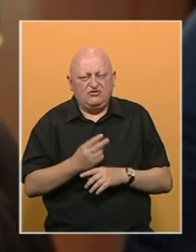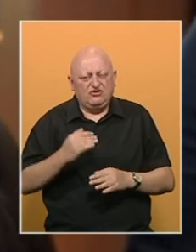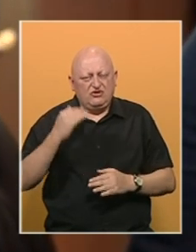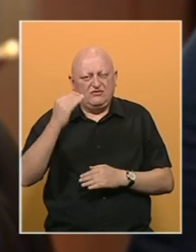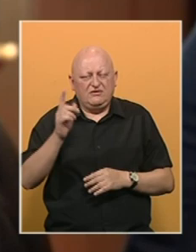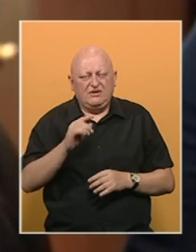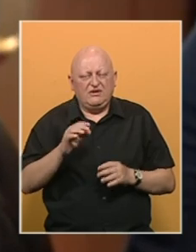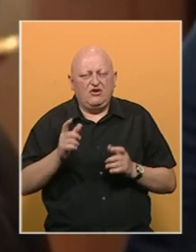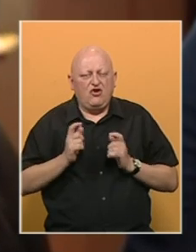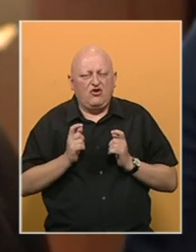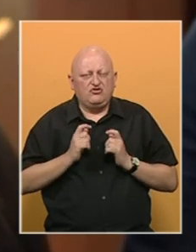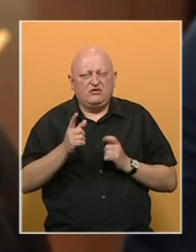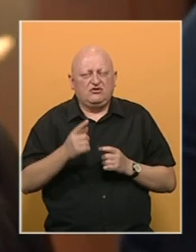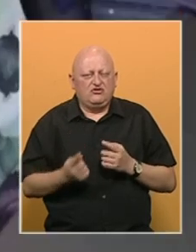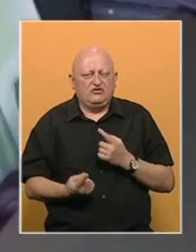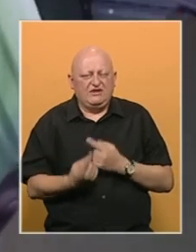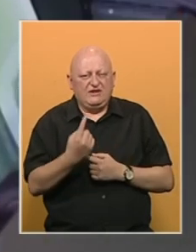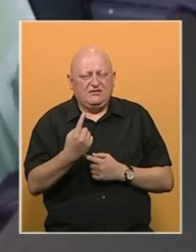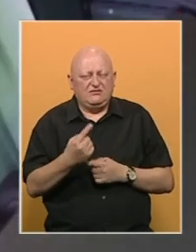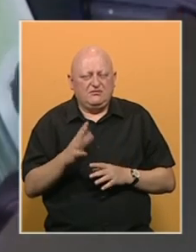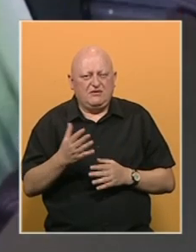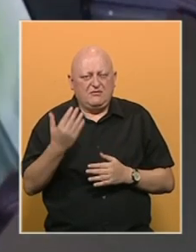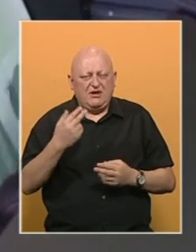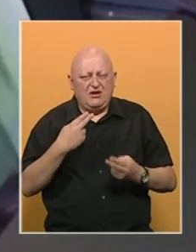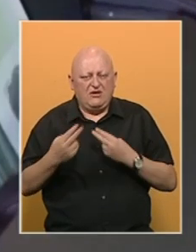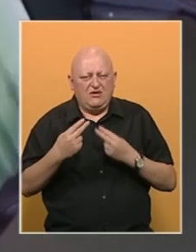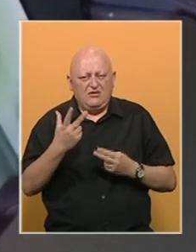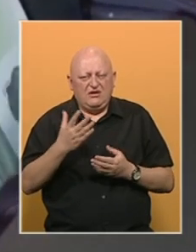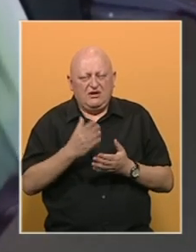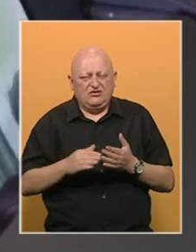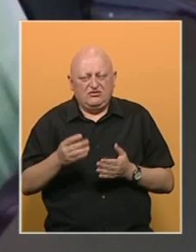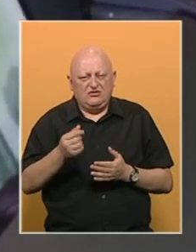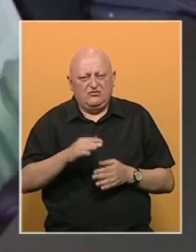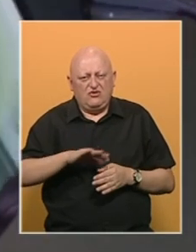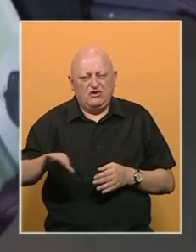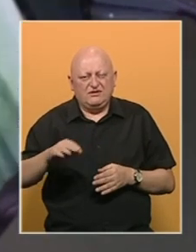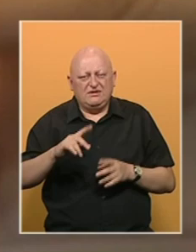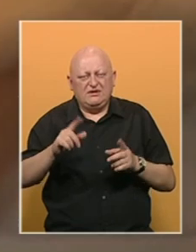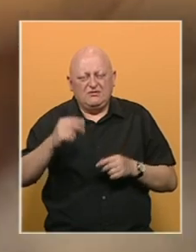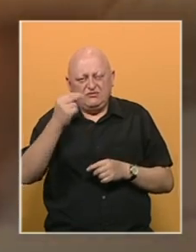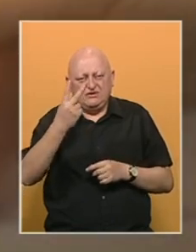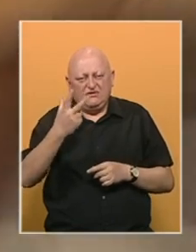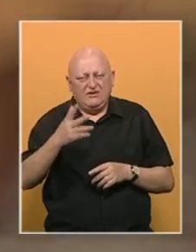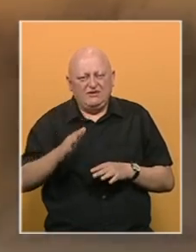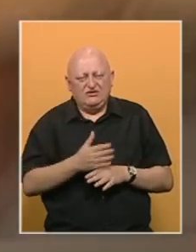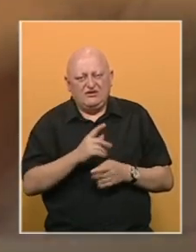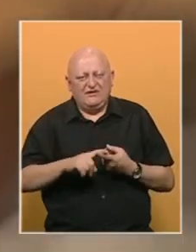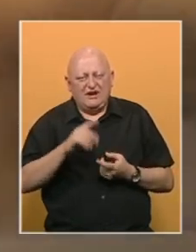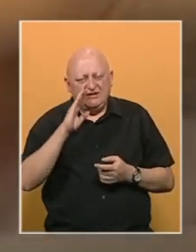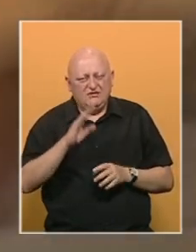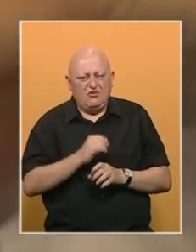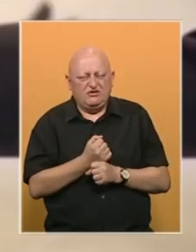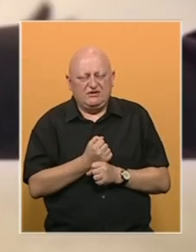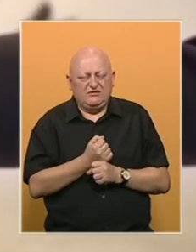nivou, nije realno očekivati da će se to i desiti. Prema ranijem dogovoru trećina sredstava odlazi Republice Srpskoj, a dvije trećine Federaciji Bosne i